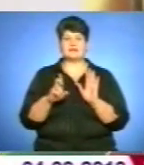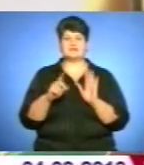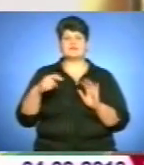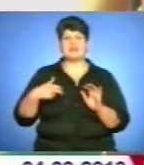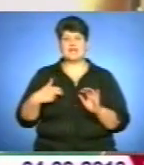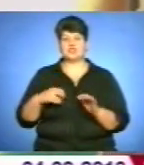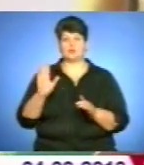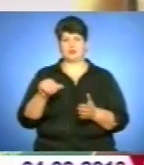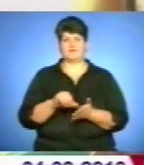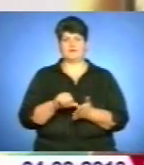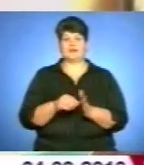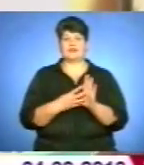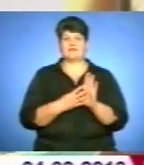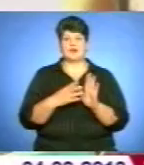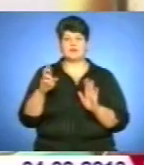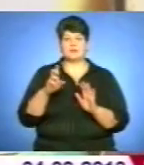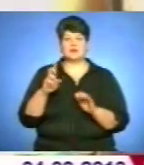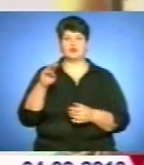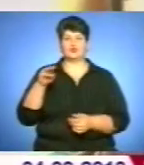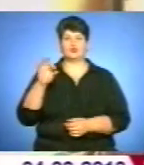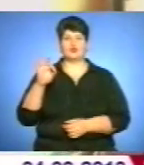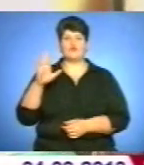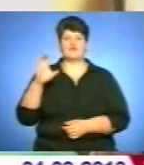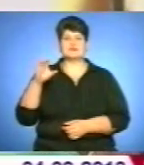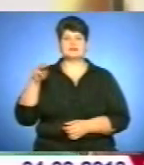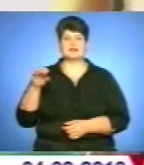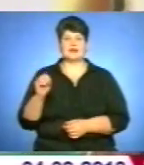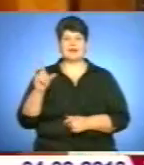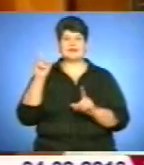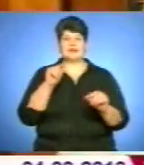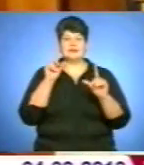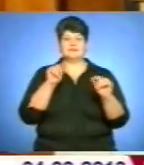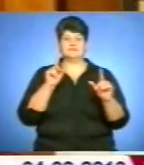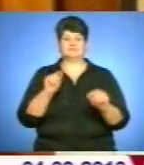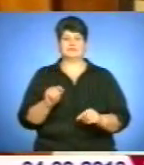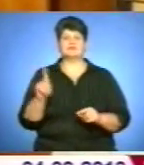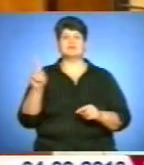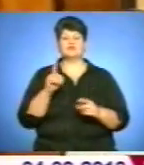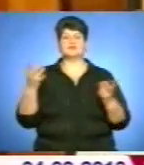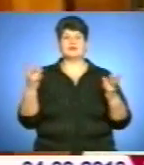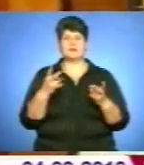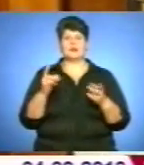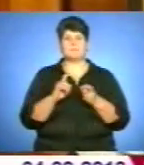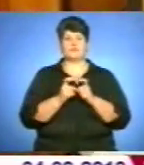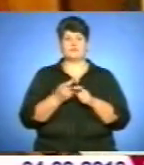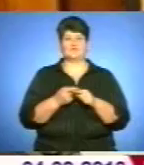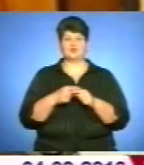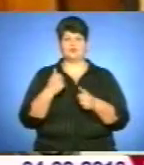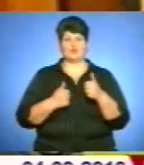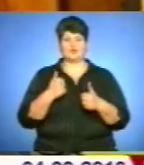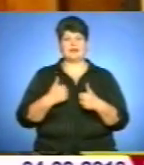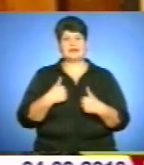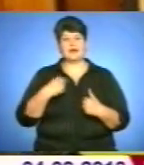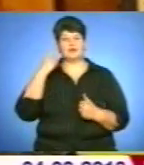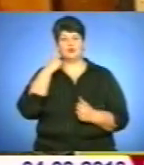Заліщиках, 9 березня в Товстому, їздимо по гастролях. За що варто боротися в цьому конкурсі? Я